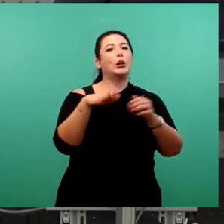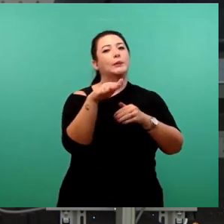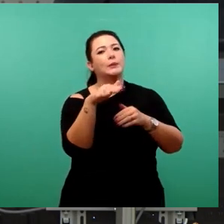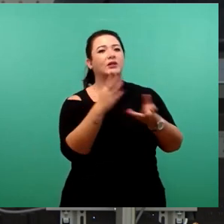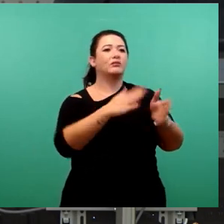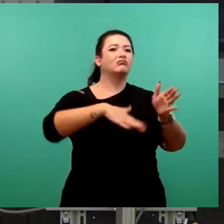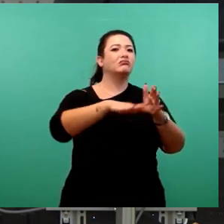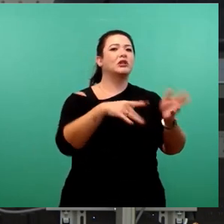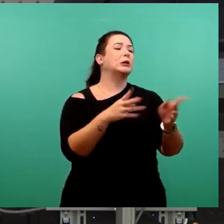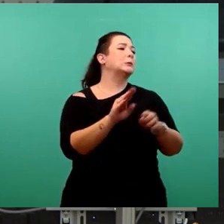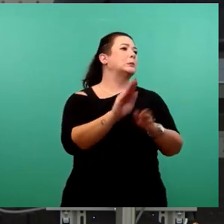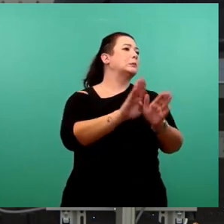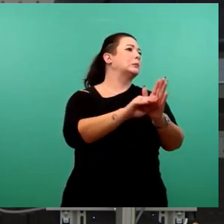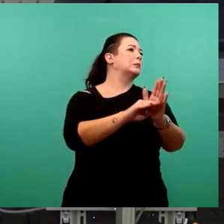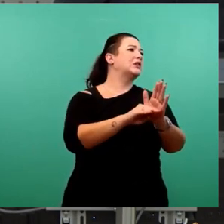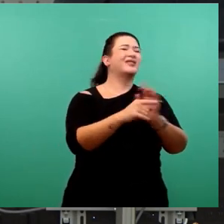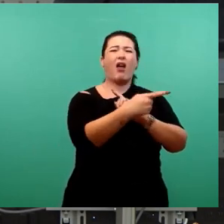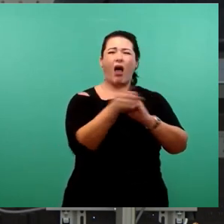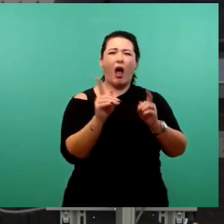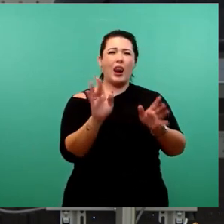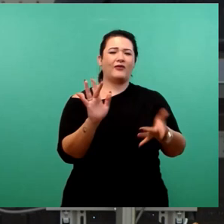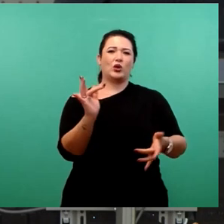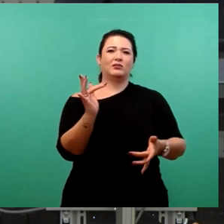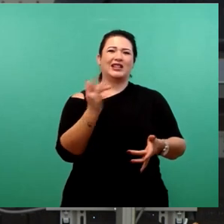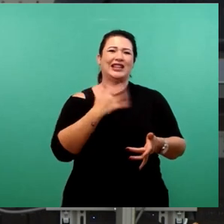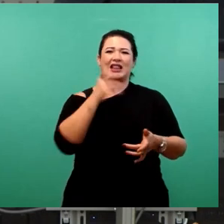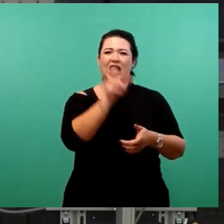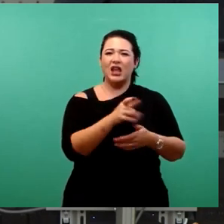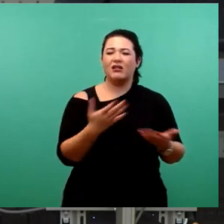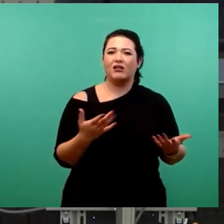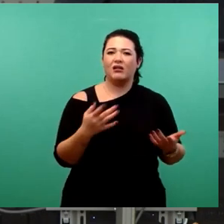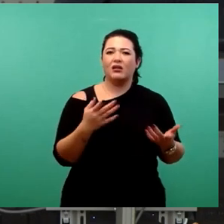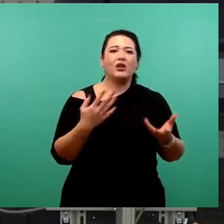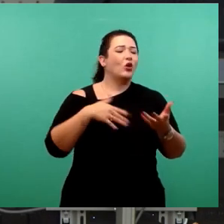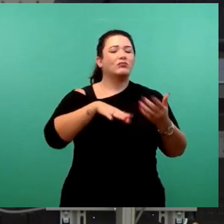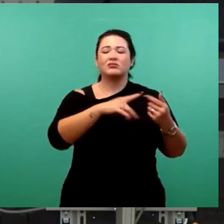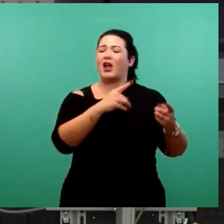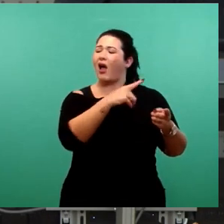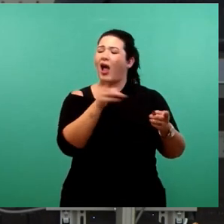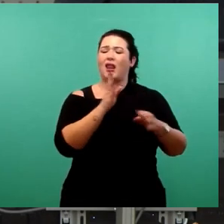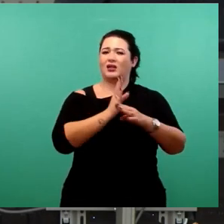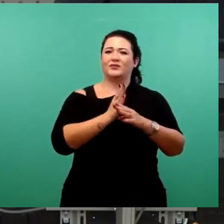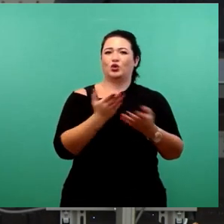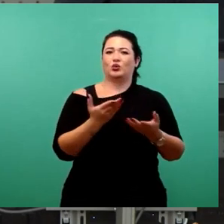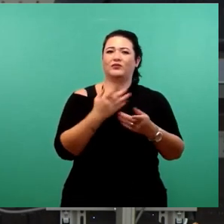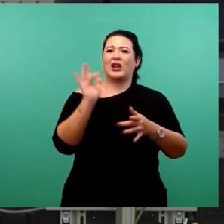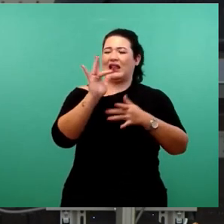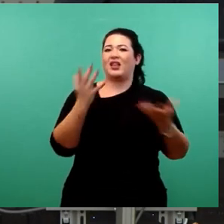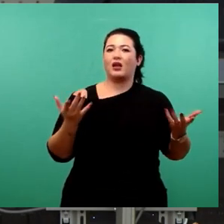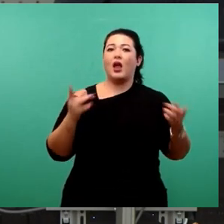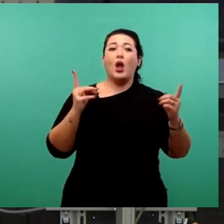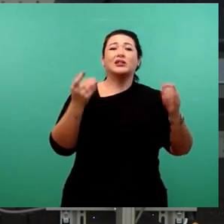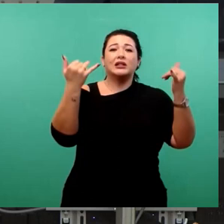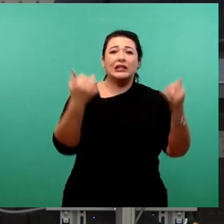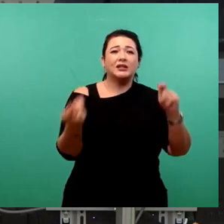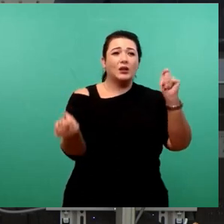Kulturbereich, das kritisieren alle in dieser Stadt, das kritisiert auch die Klientel der Union schon ganz lange. Und nun, warum wird das nicht geändert? Da waren wir im